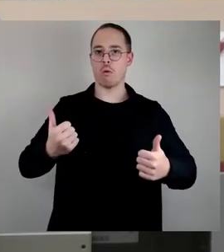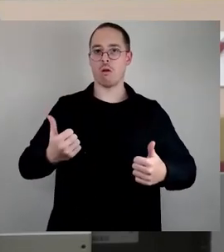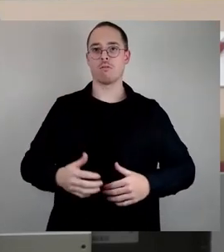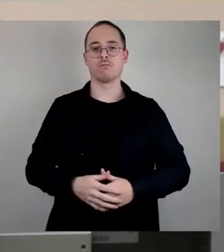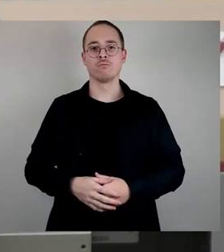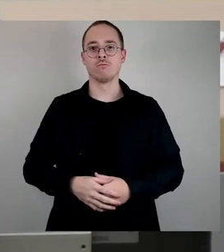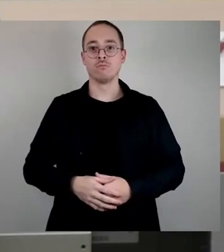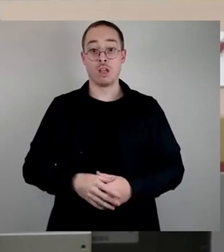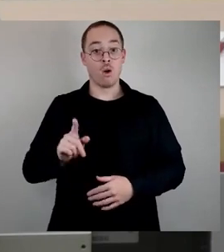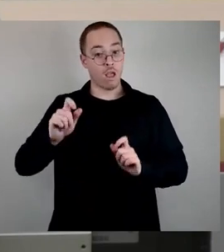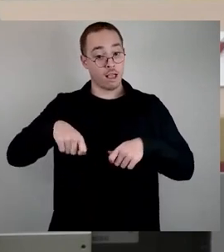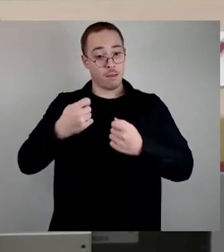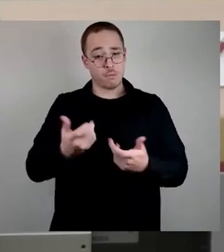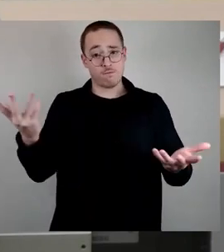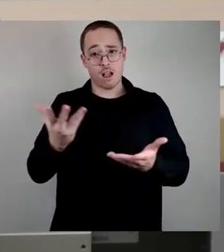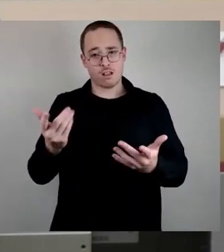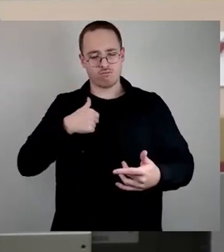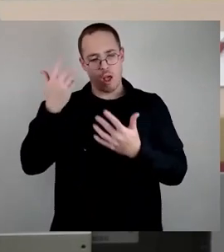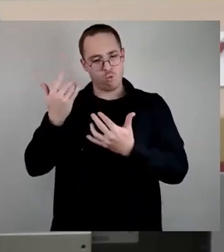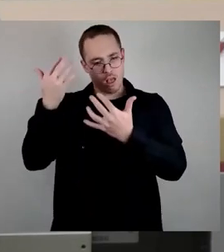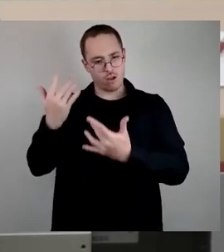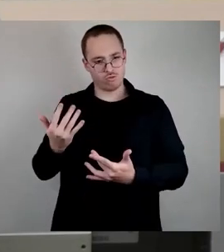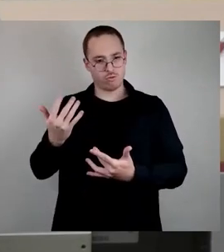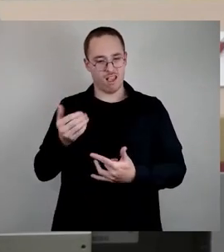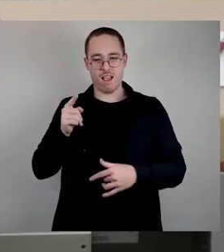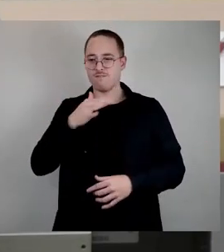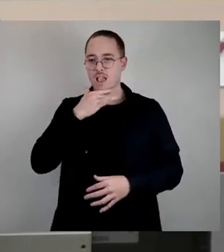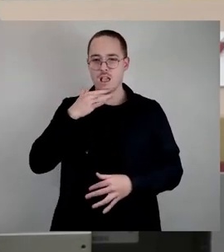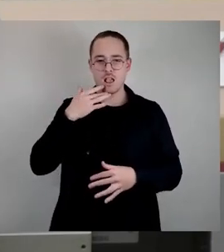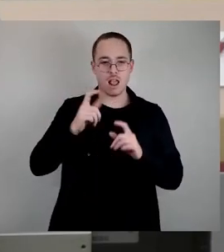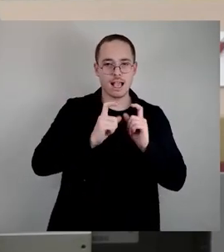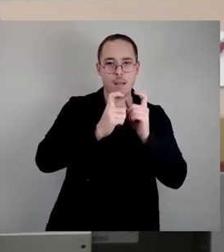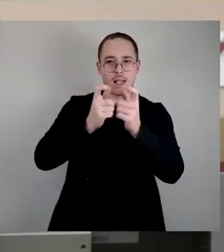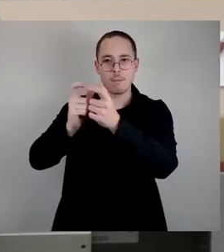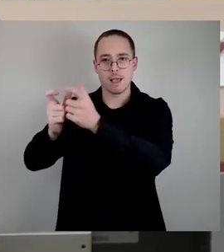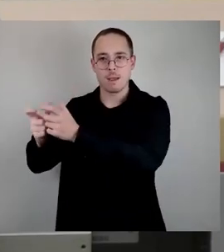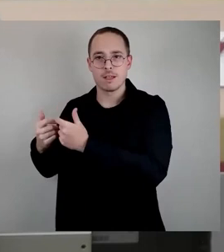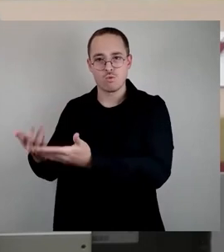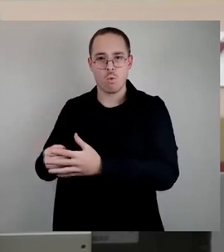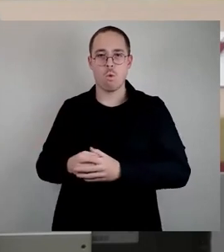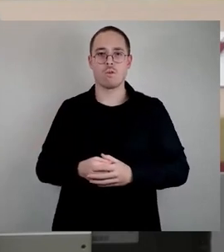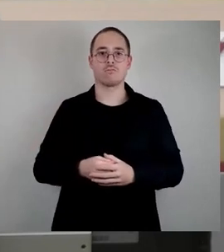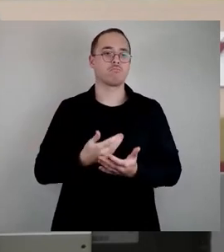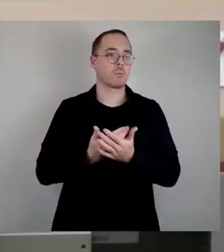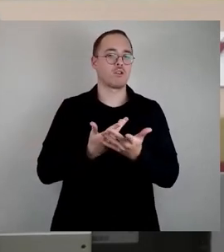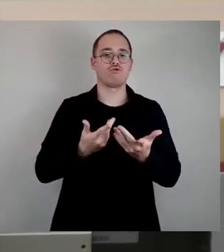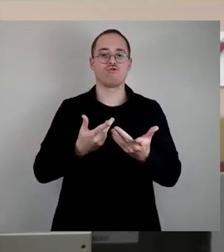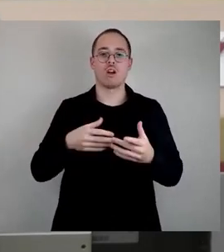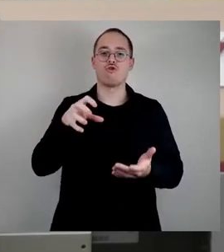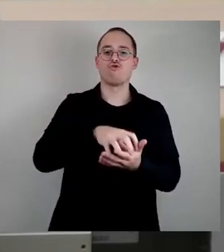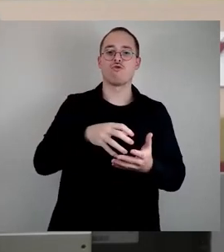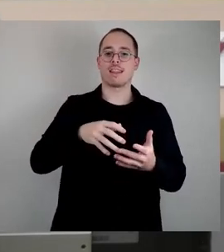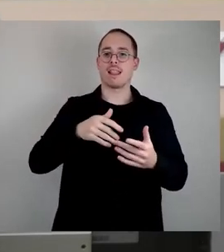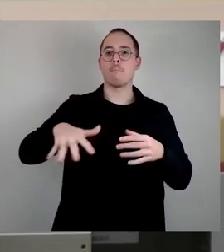Ergebnis. Wir haben mal ausgerechnet die vielen Gremienberatungen, was Stadtbezirksbeiräte, Ortschaftsräte, Beiräte,